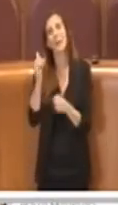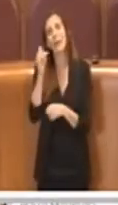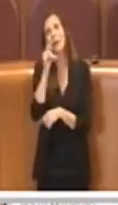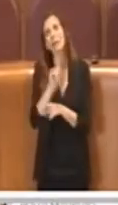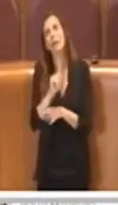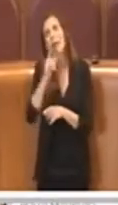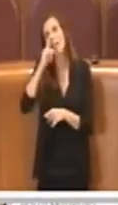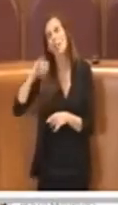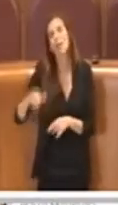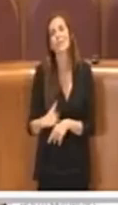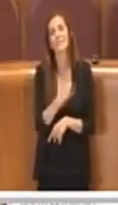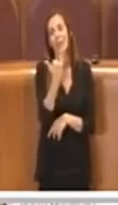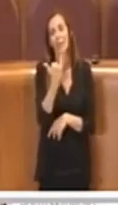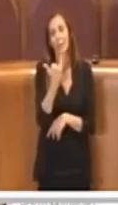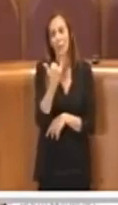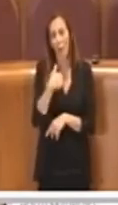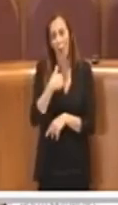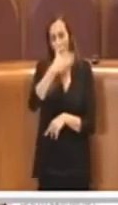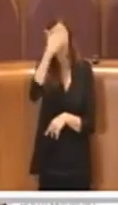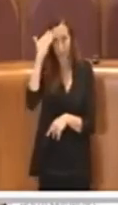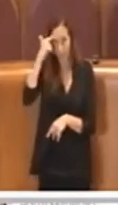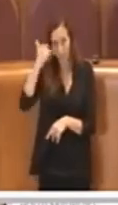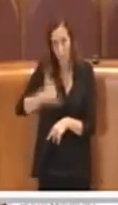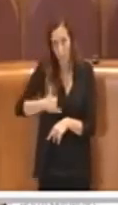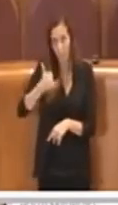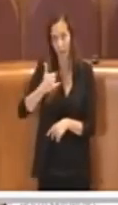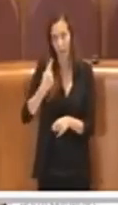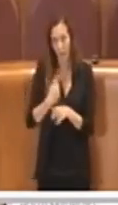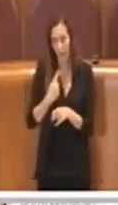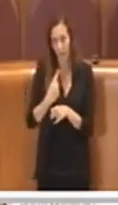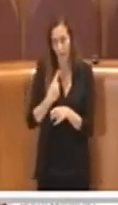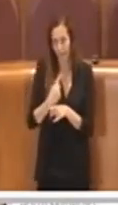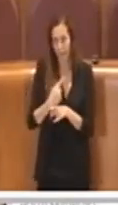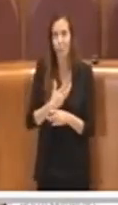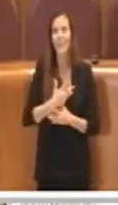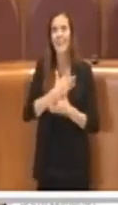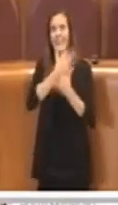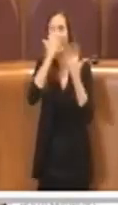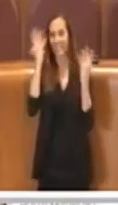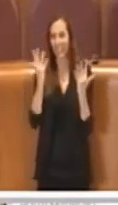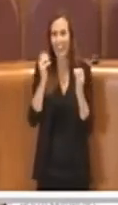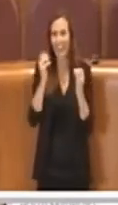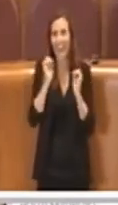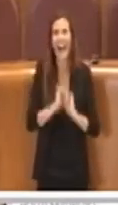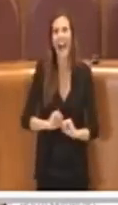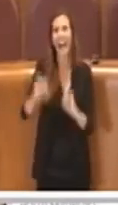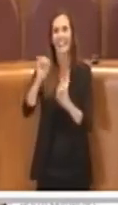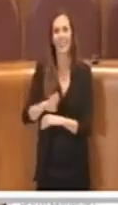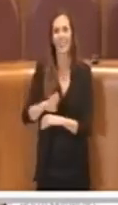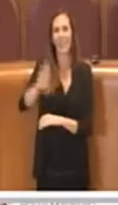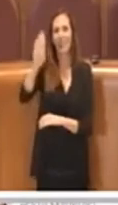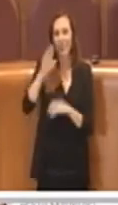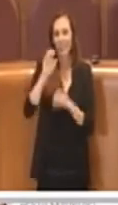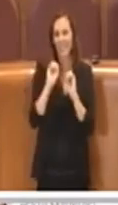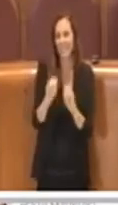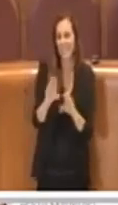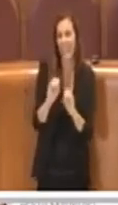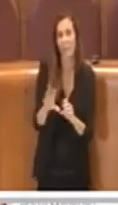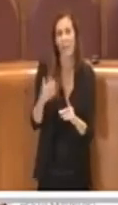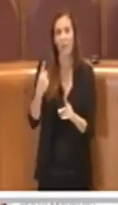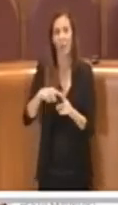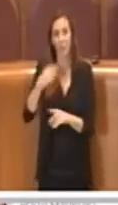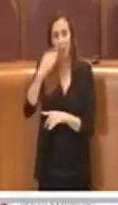dotato di onestà intellettuale è in grado di rilevare la chiara impronta antifascista di insegnamento e di memoria.